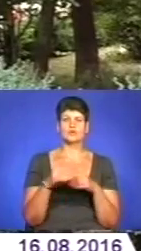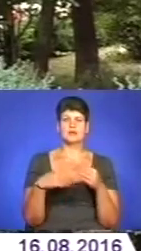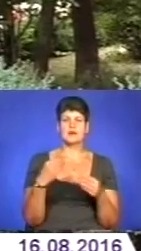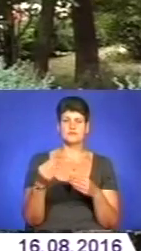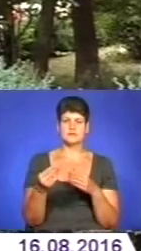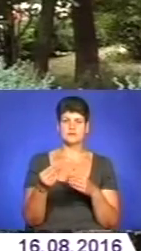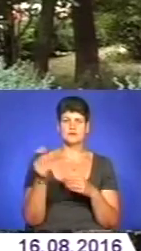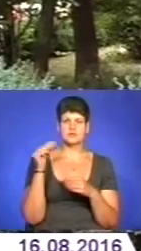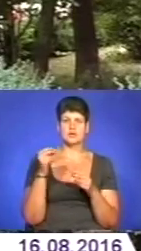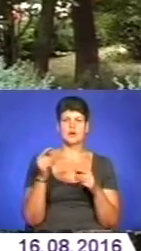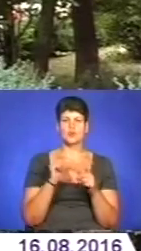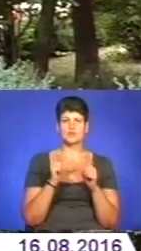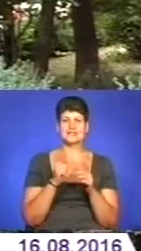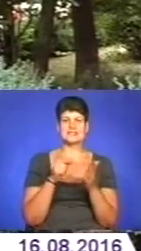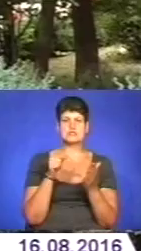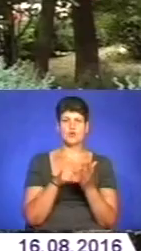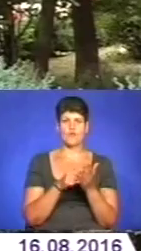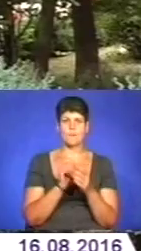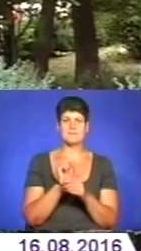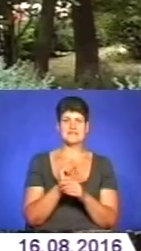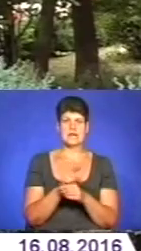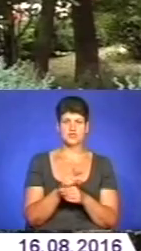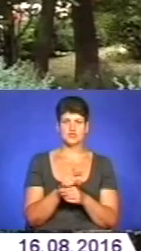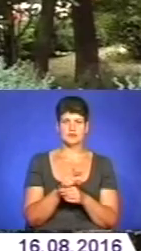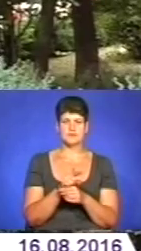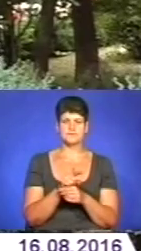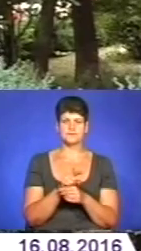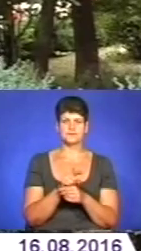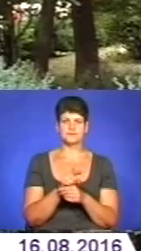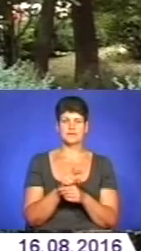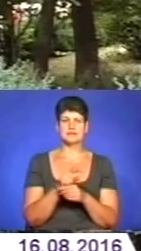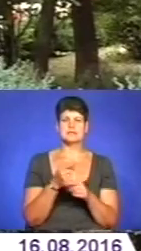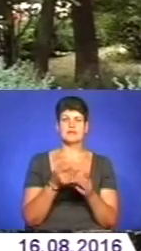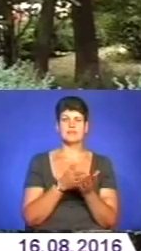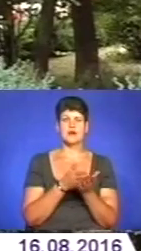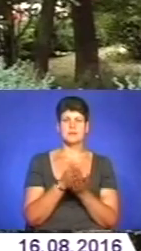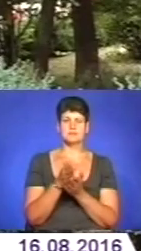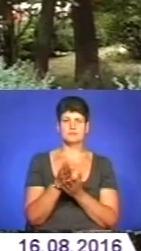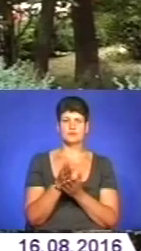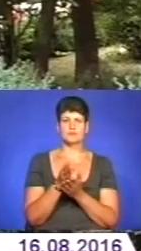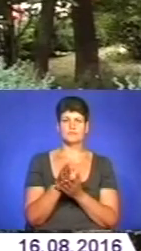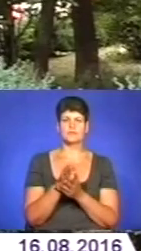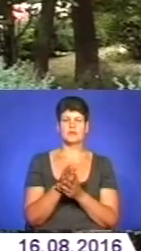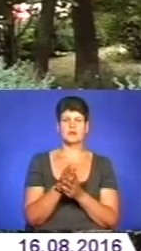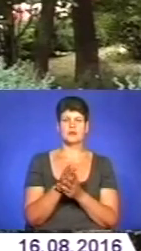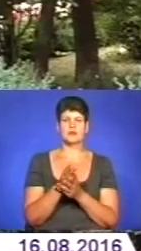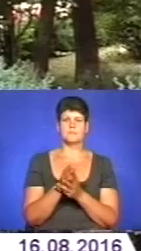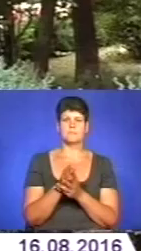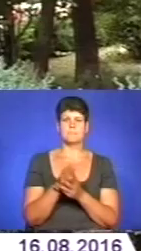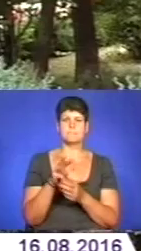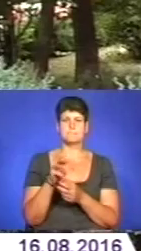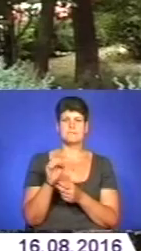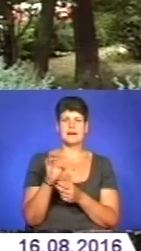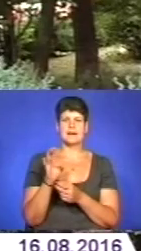навчалися на курсах сільового призначення, за напрямком менеджмент малого підприємництва. На